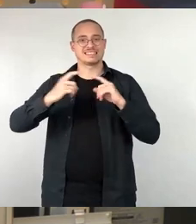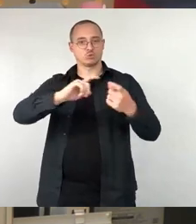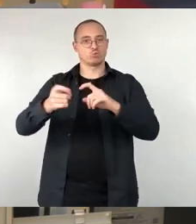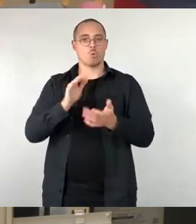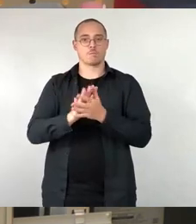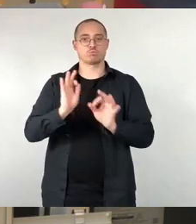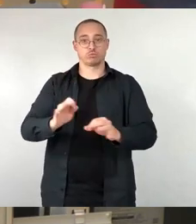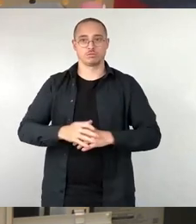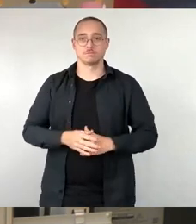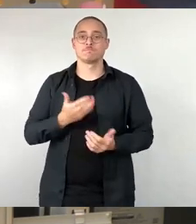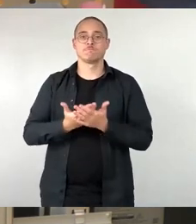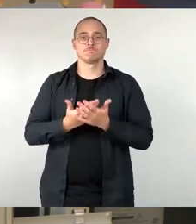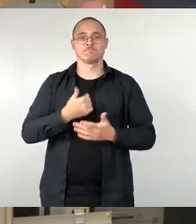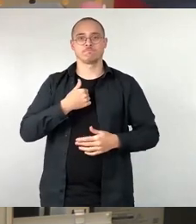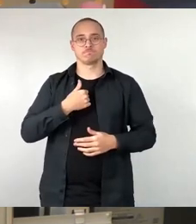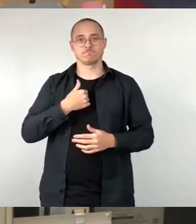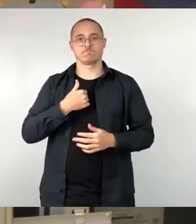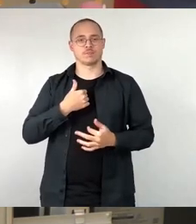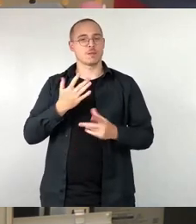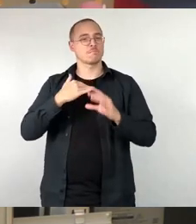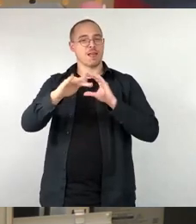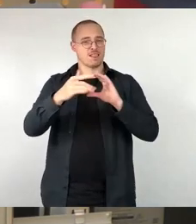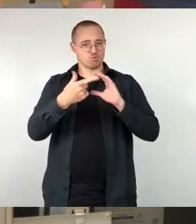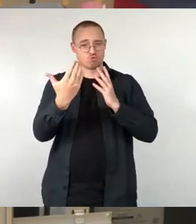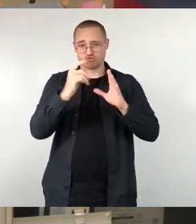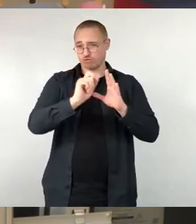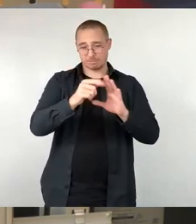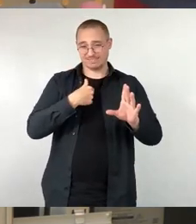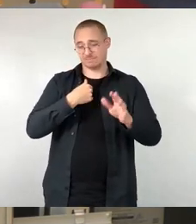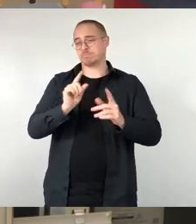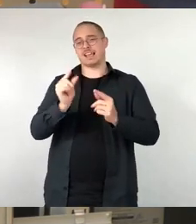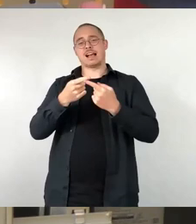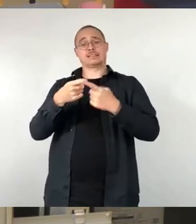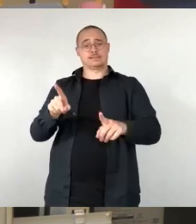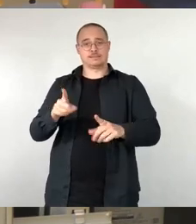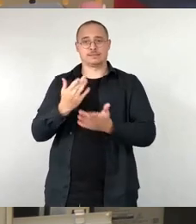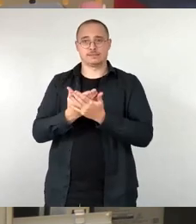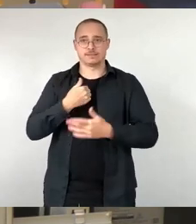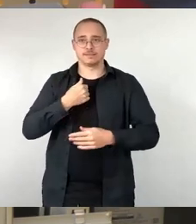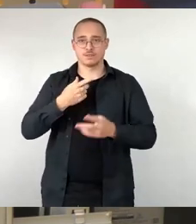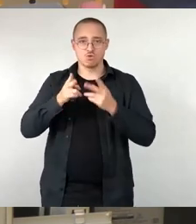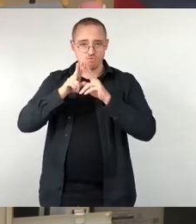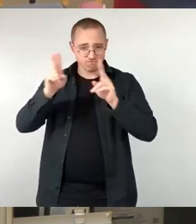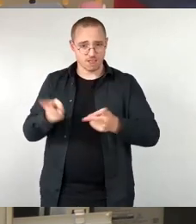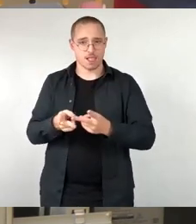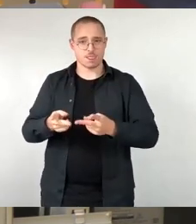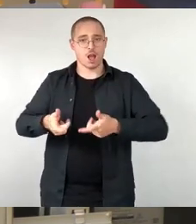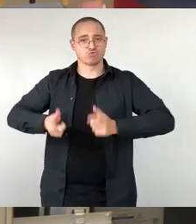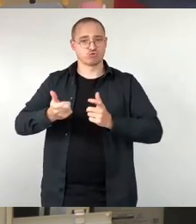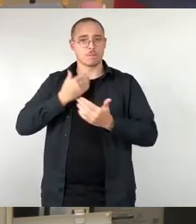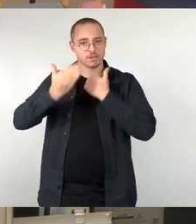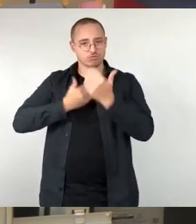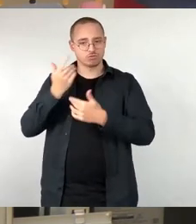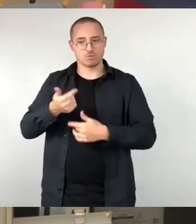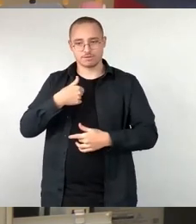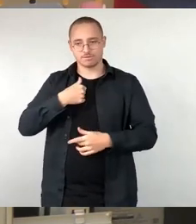Oberbürgermeister, anders als ich es in meiner Mail geschrieben habe, den Umweltausschussbericht hier als Basis, beantrage